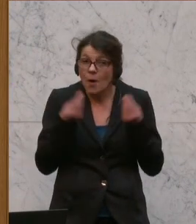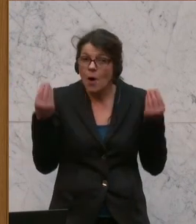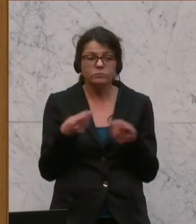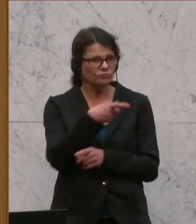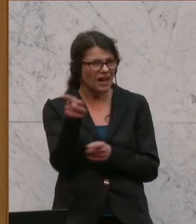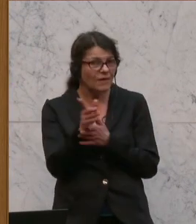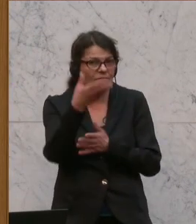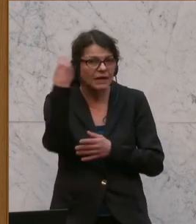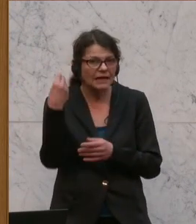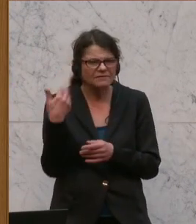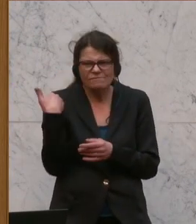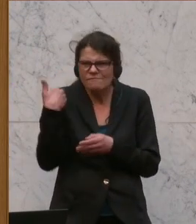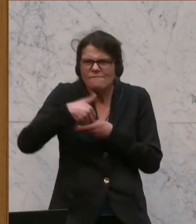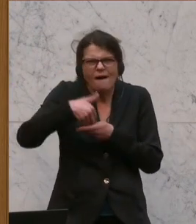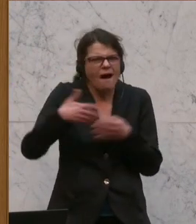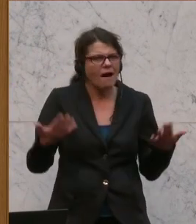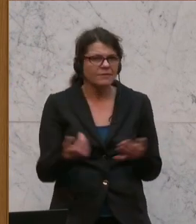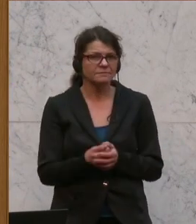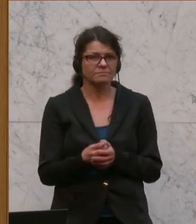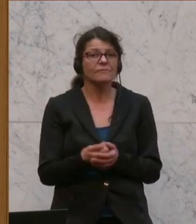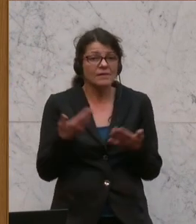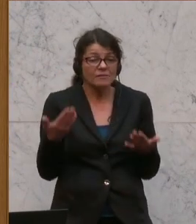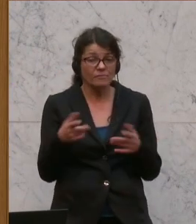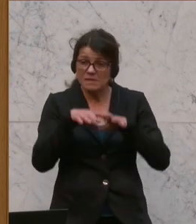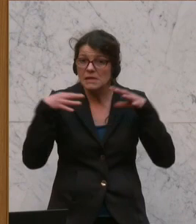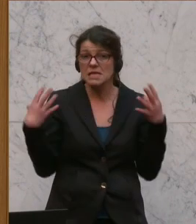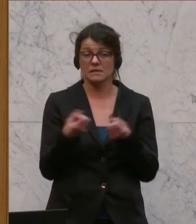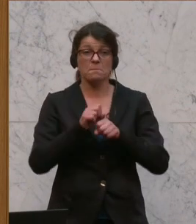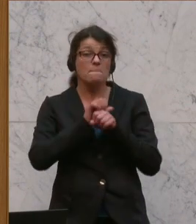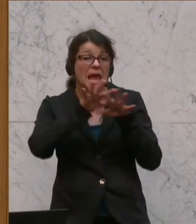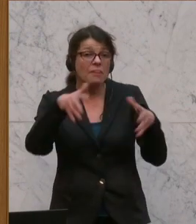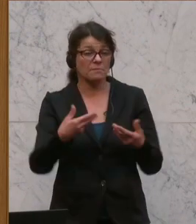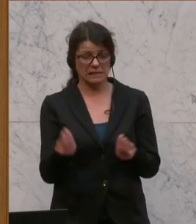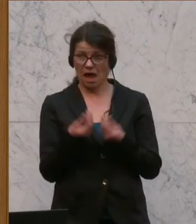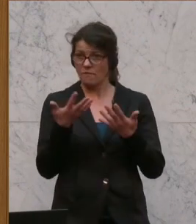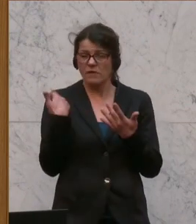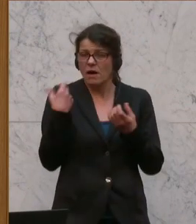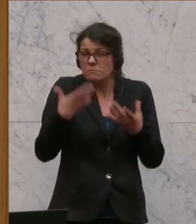vergessen, um was es gegangen ist in dieser ganzen Pandemie-Geschichte,